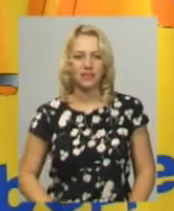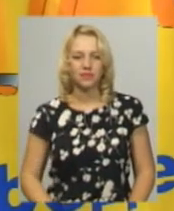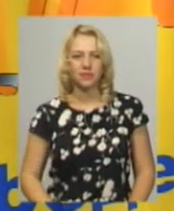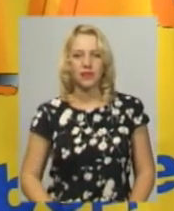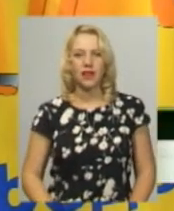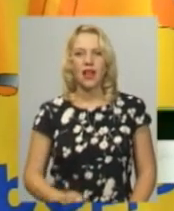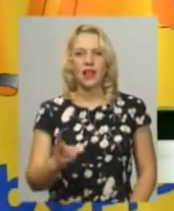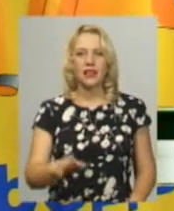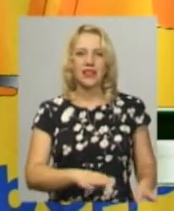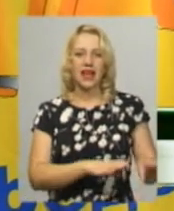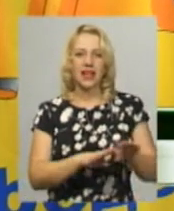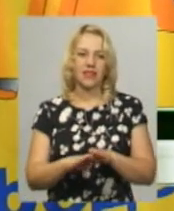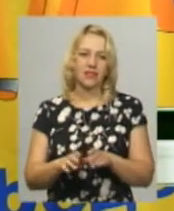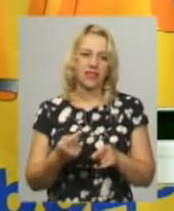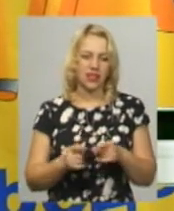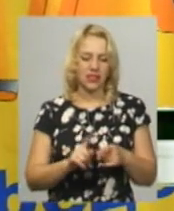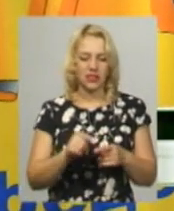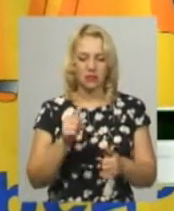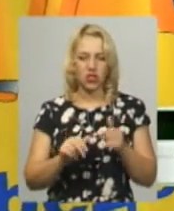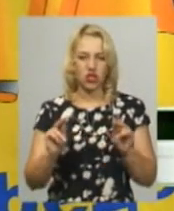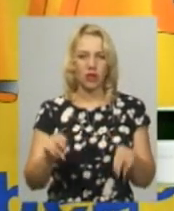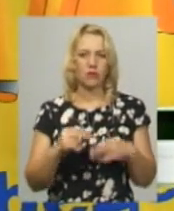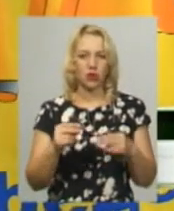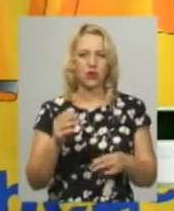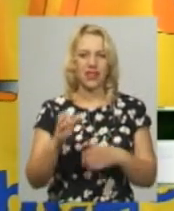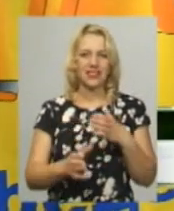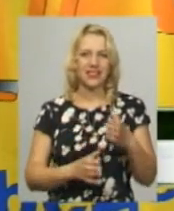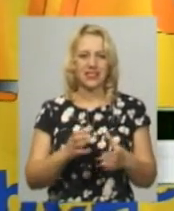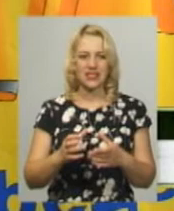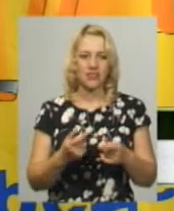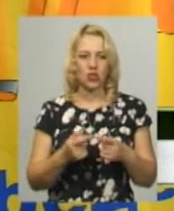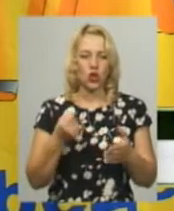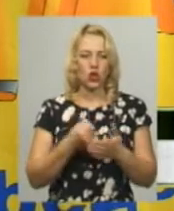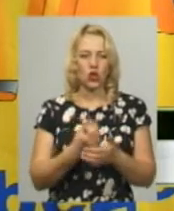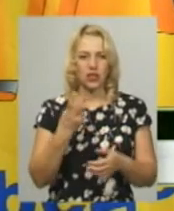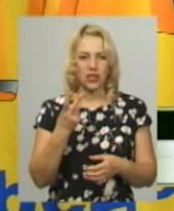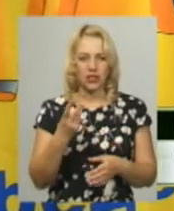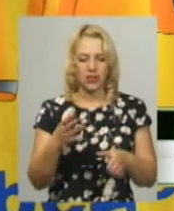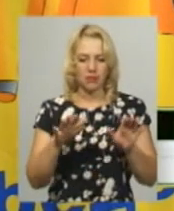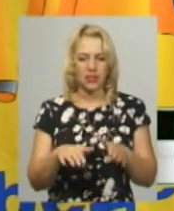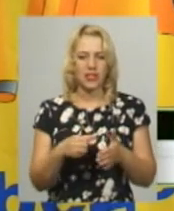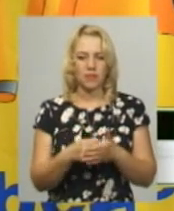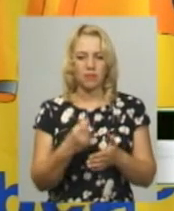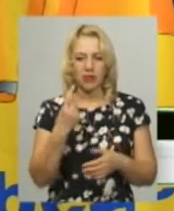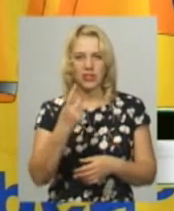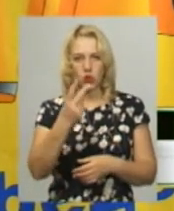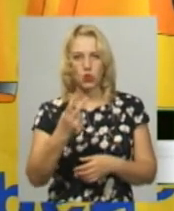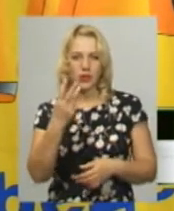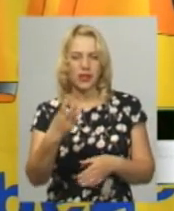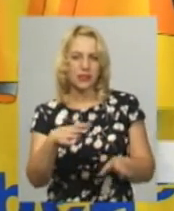На рівні таких змагань чемпіонат світу до третього місця, перше, друге, третє місце, дає